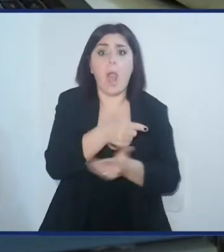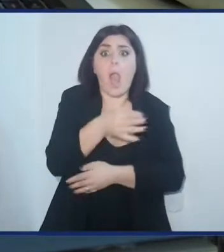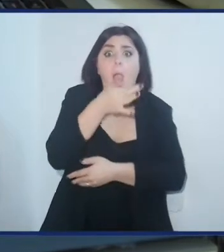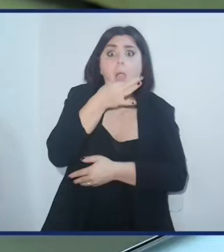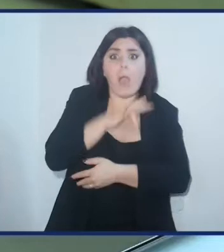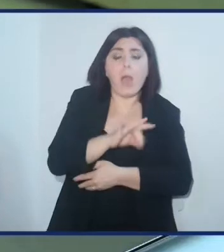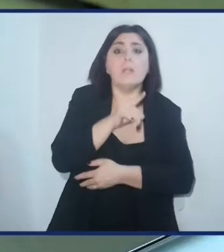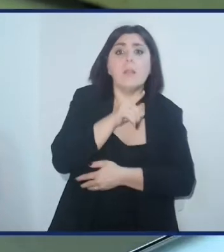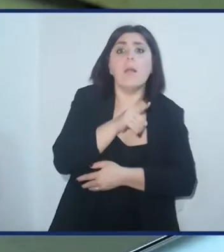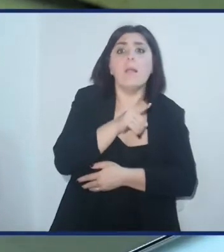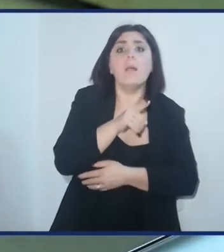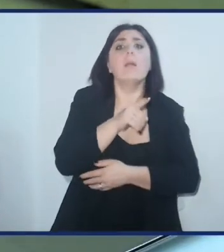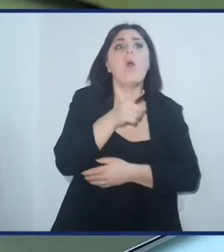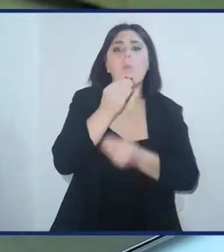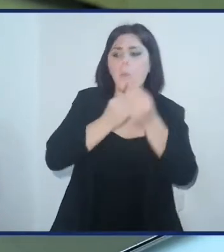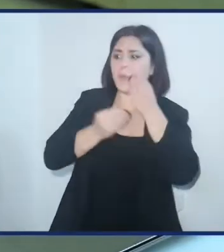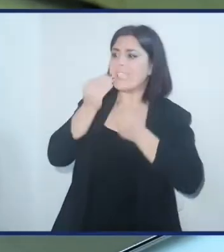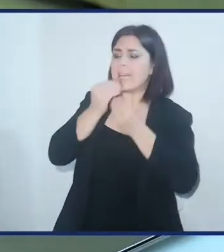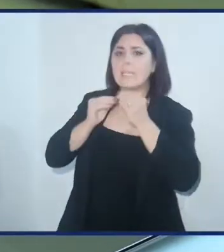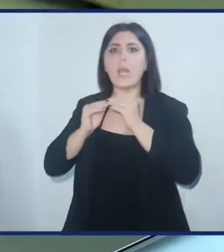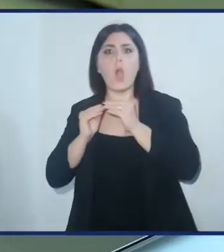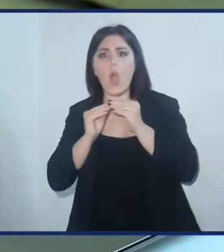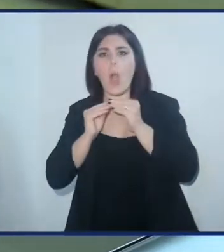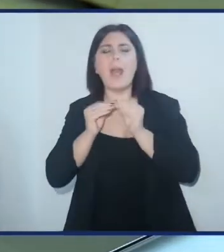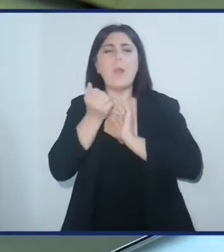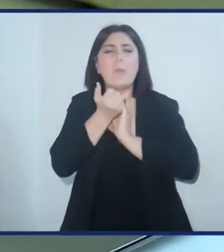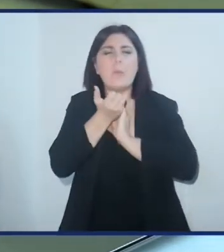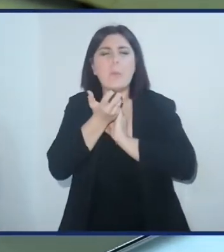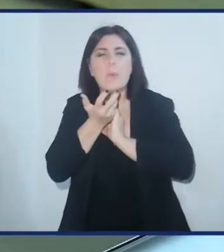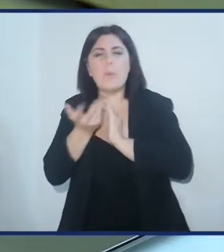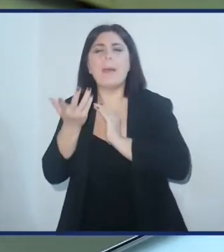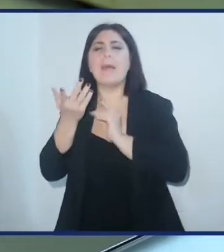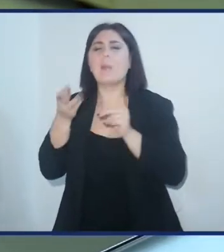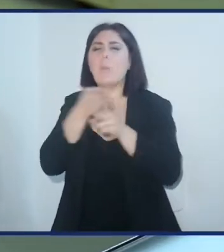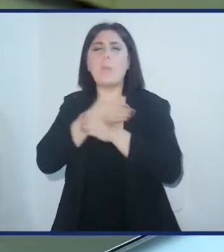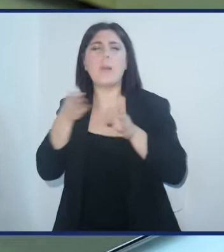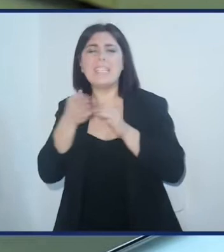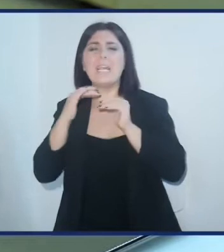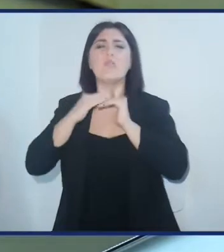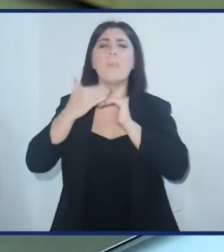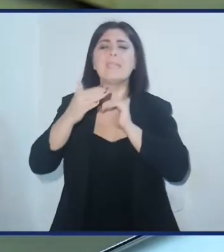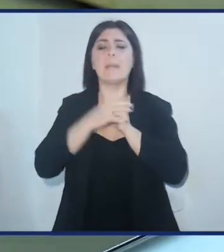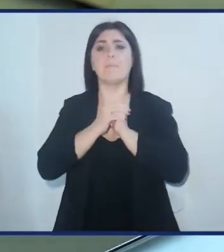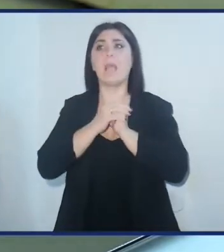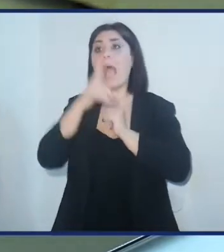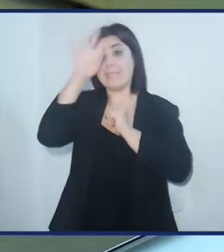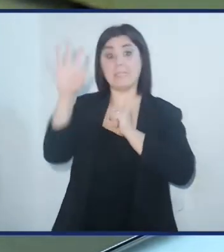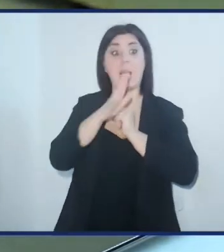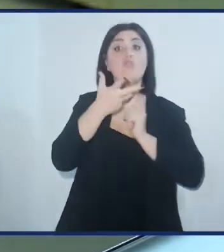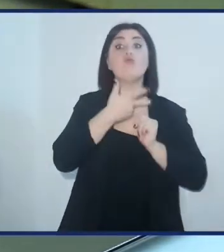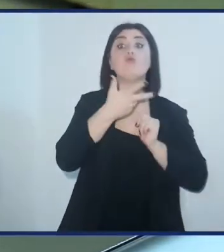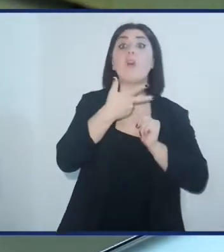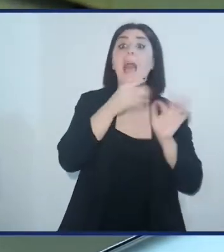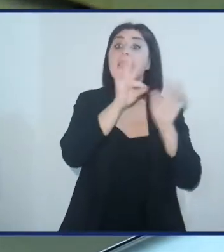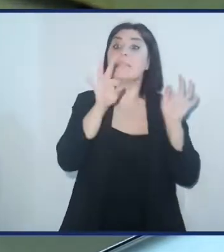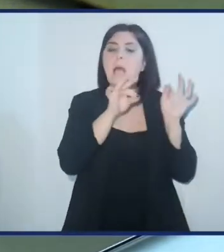consentito anche di nutrirsi di numerosissimi substrati. Ad esempio alcuni insetti per